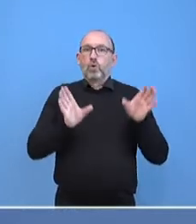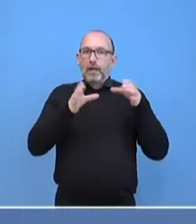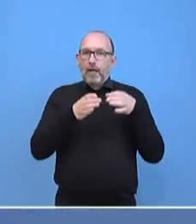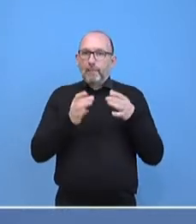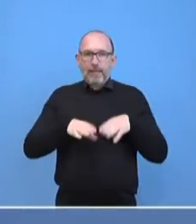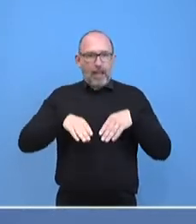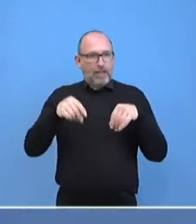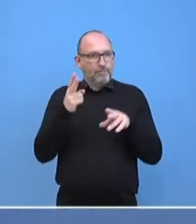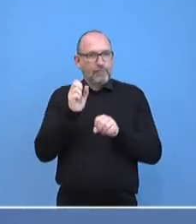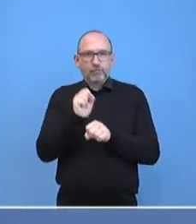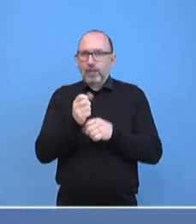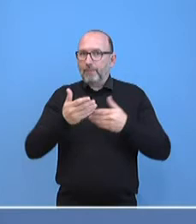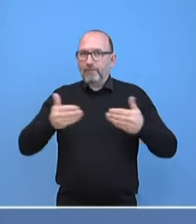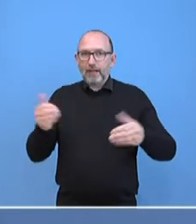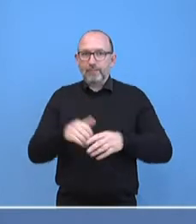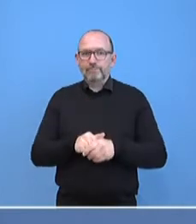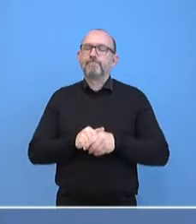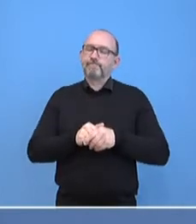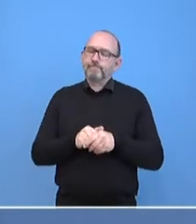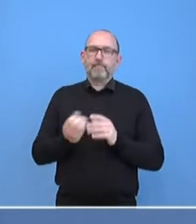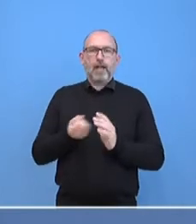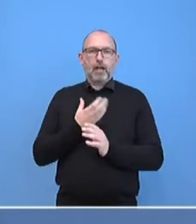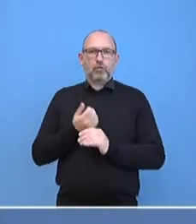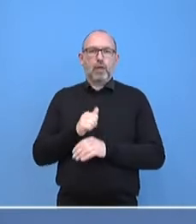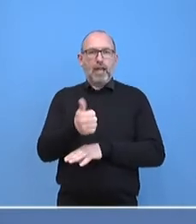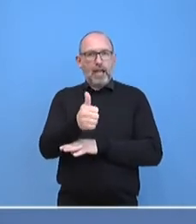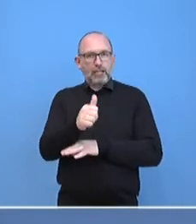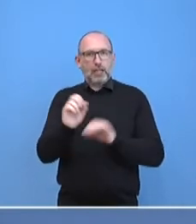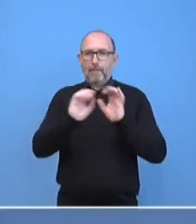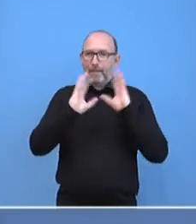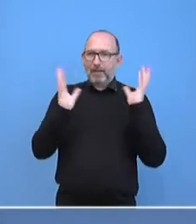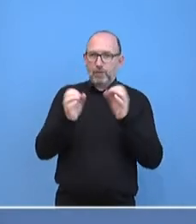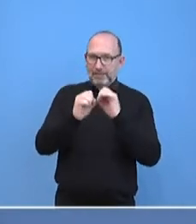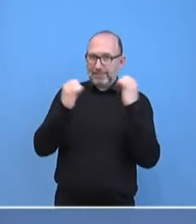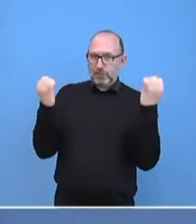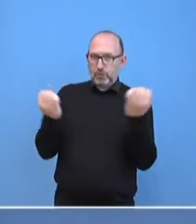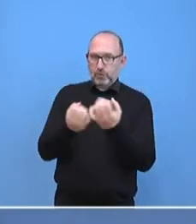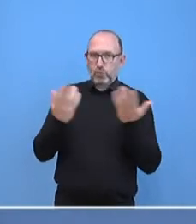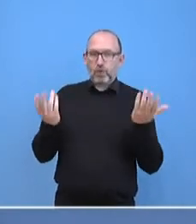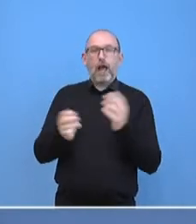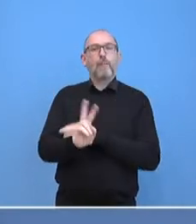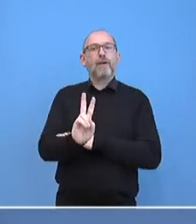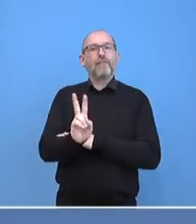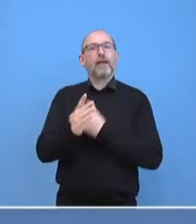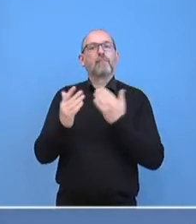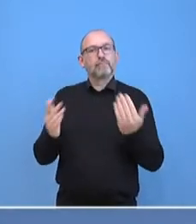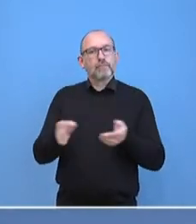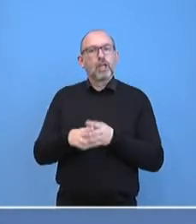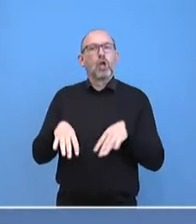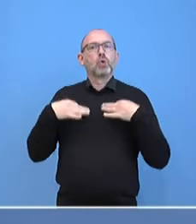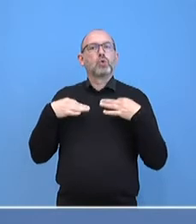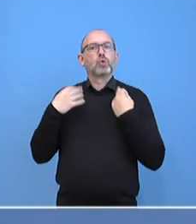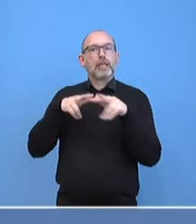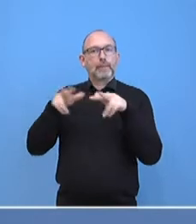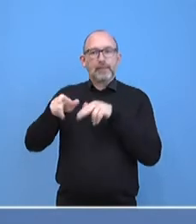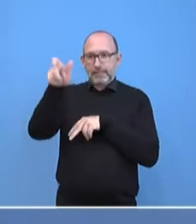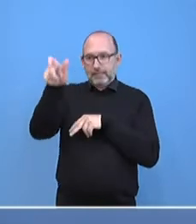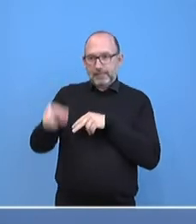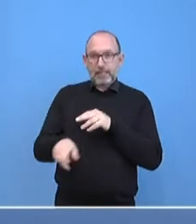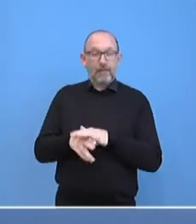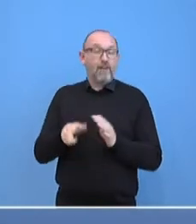der aktuellen Einschätzung der Pandemielage durch den Gesundheitsminister. Und man muss es leider